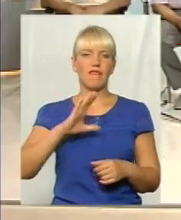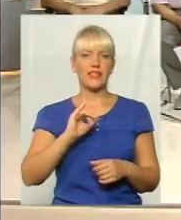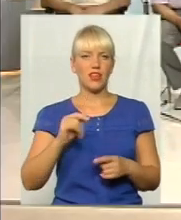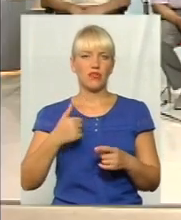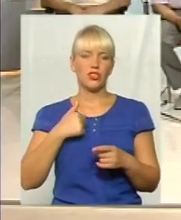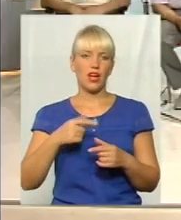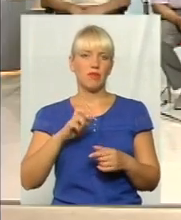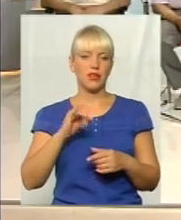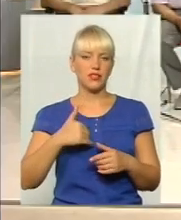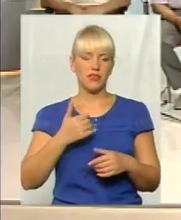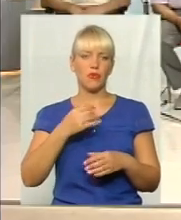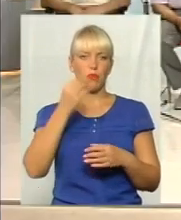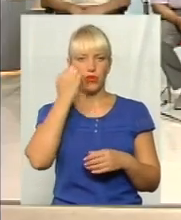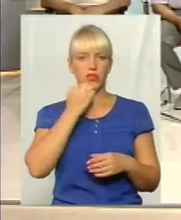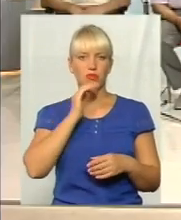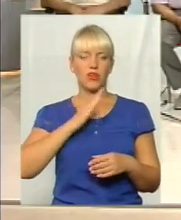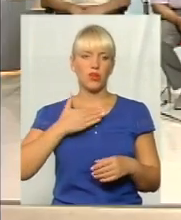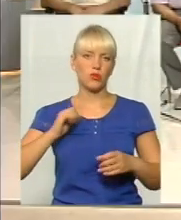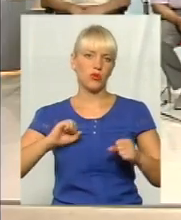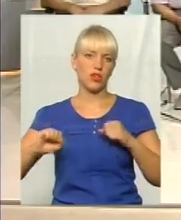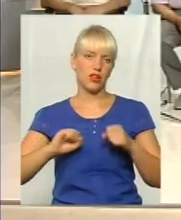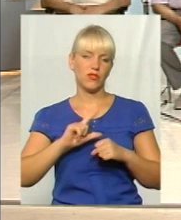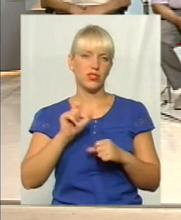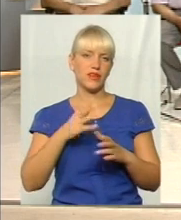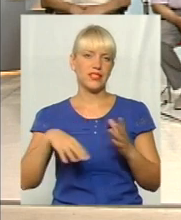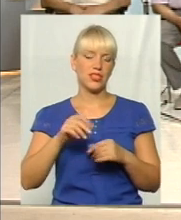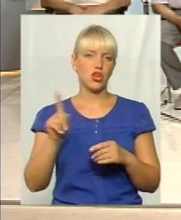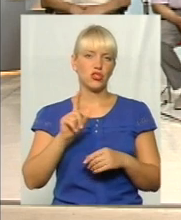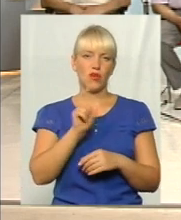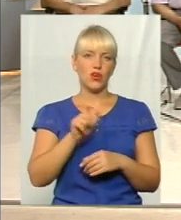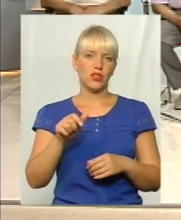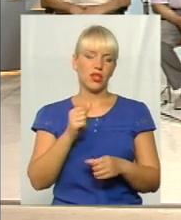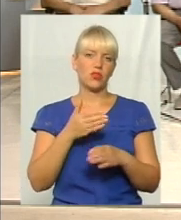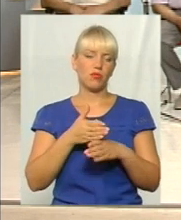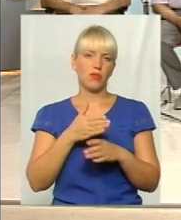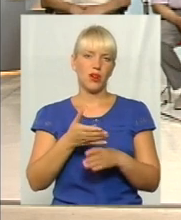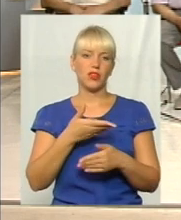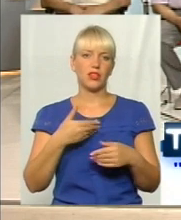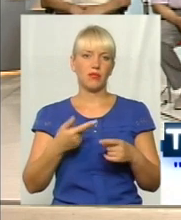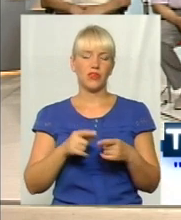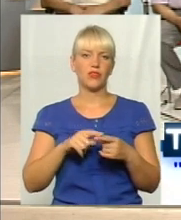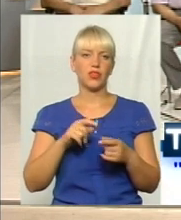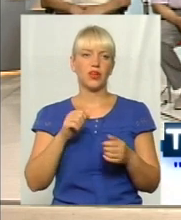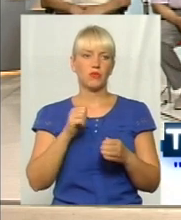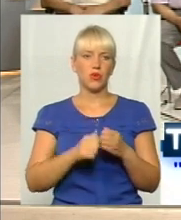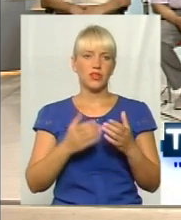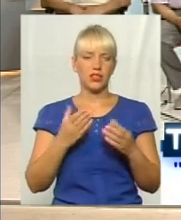Васильович, я хотів би подякувати нашому учріонисту за те, що вони допомагають нам в очадженних наших